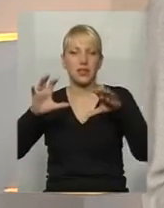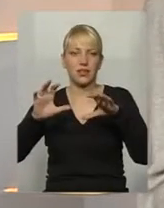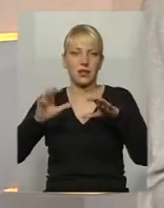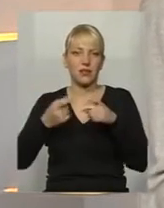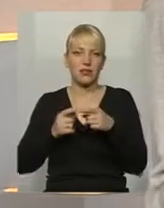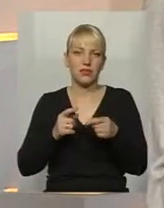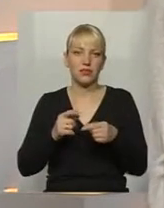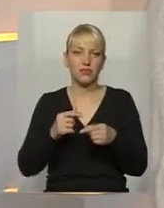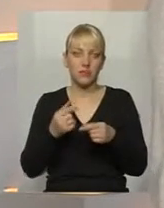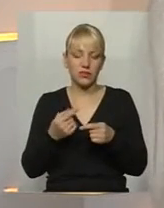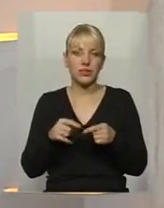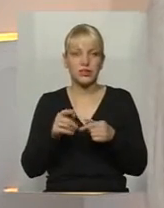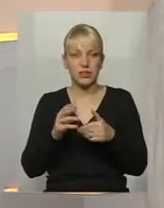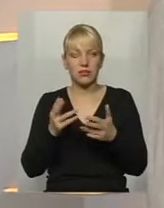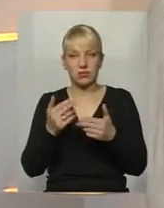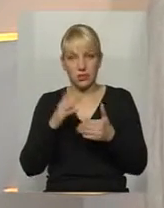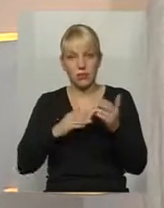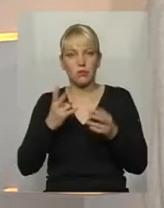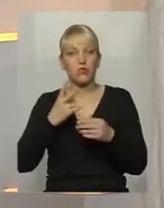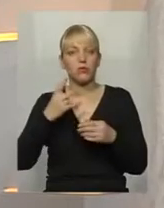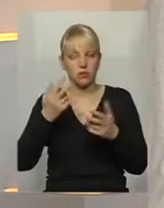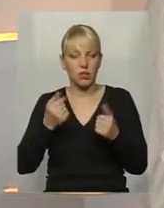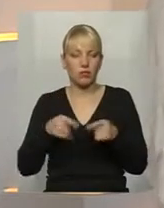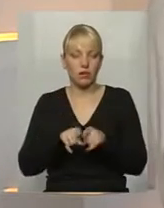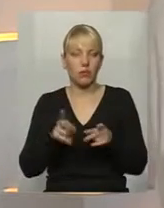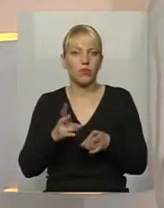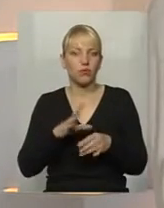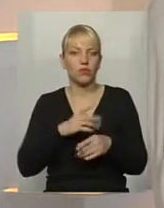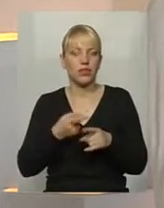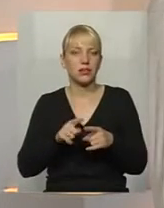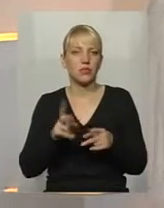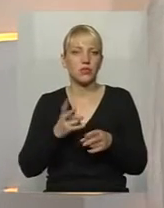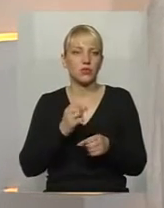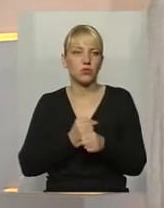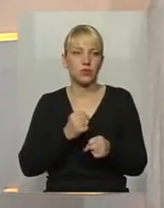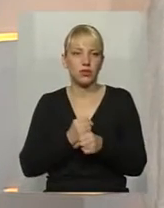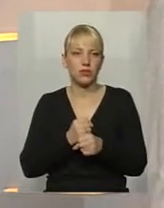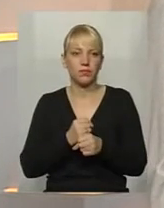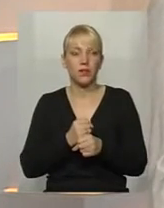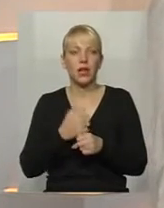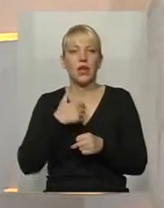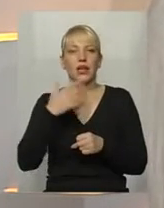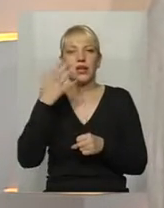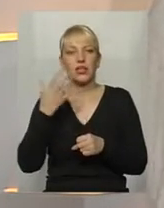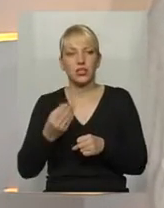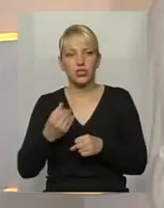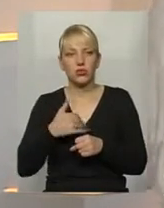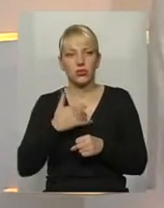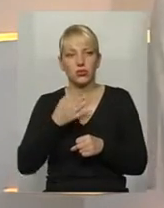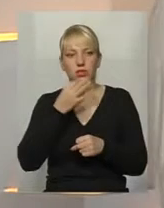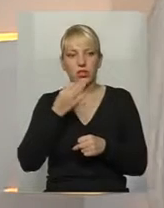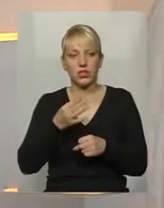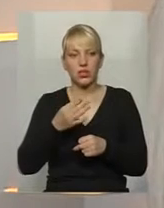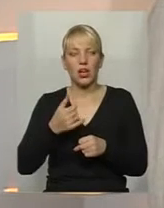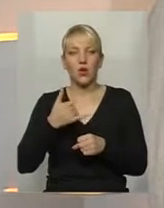Спеціаліста, так повинно бути, я повинен це зробити. В нас, навіть, я в хвилиночку ще заберу, вашого дорогого часу і нашого, теж був лишній